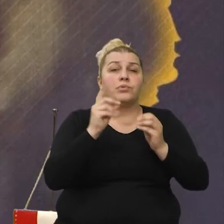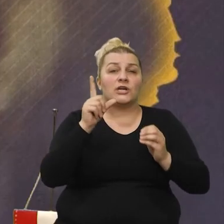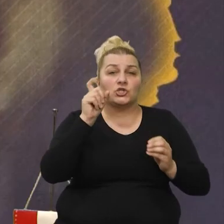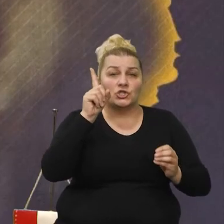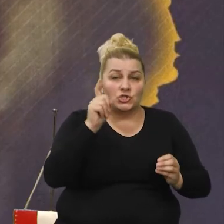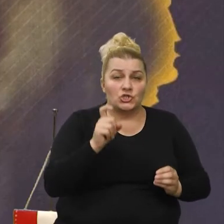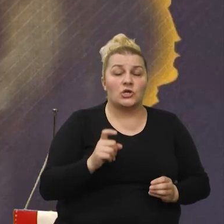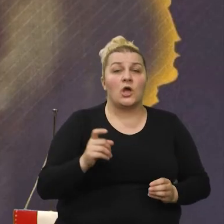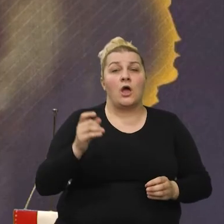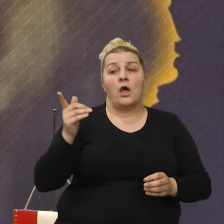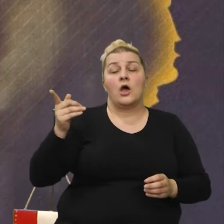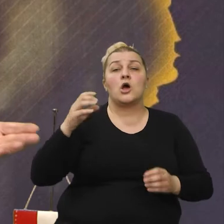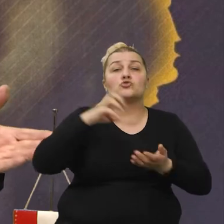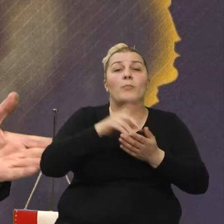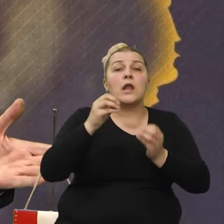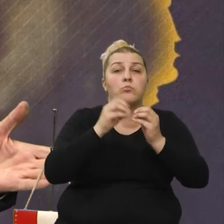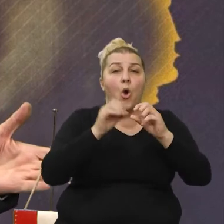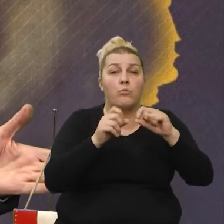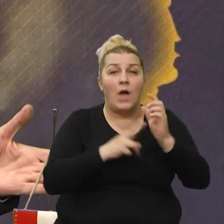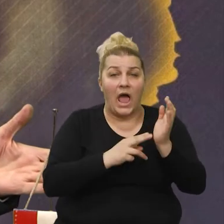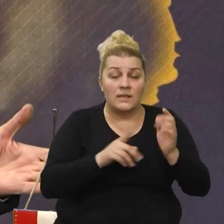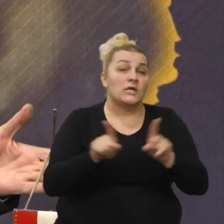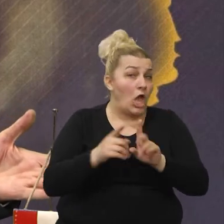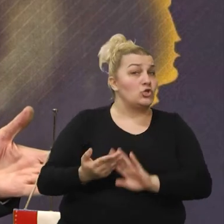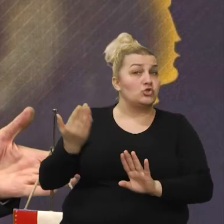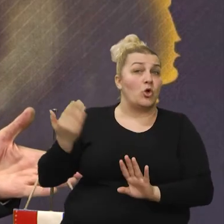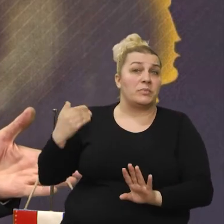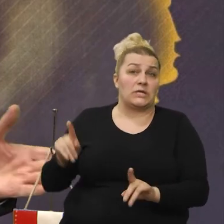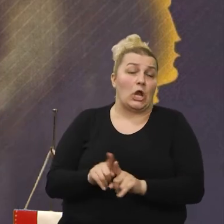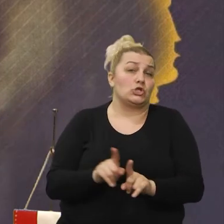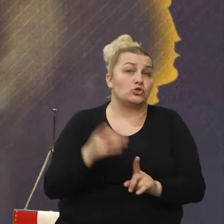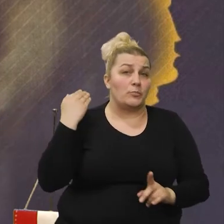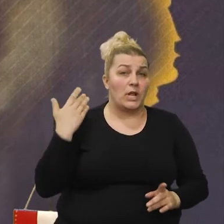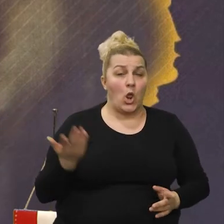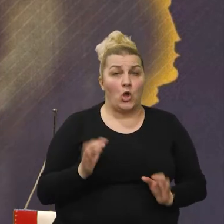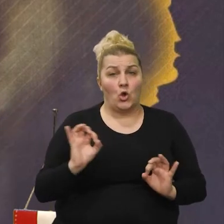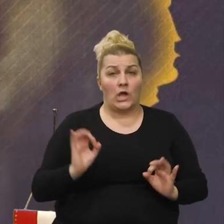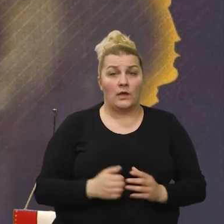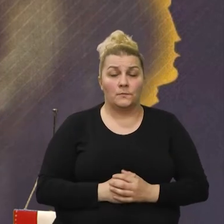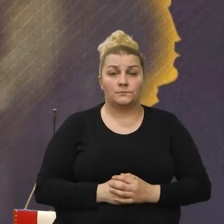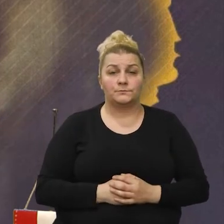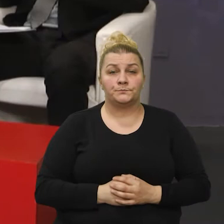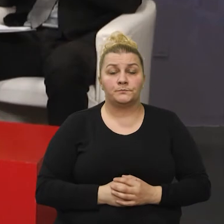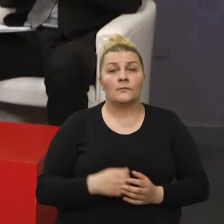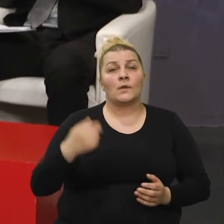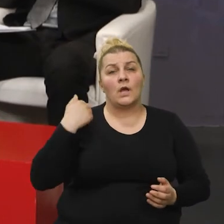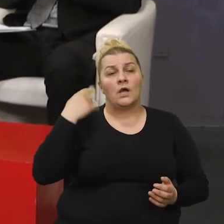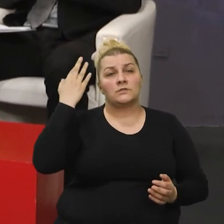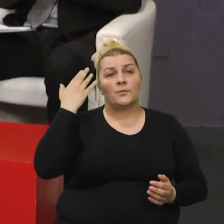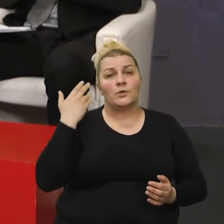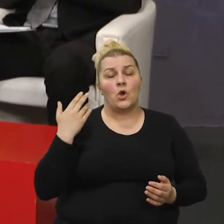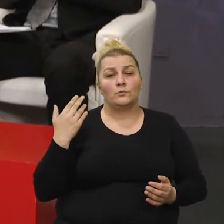Župan Boban sada, ali i ranije. ranije. Roku, bio sam na broni vašim